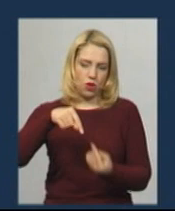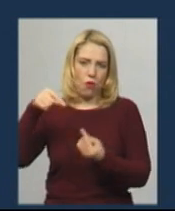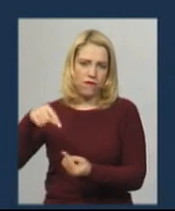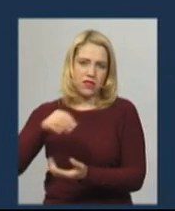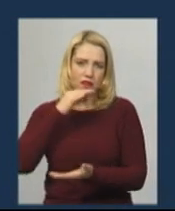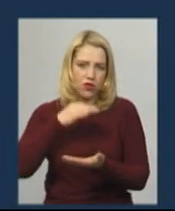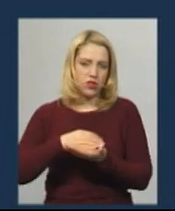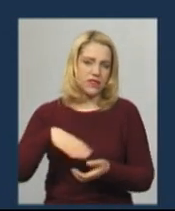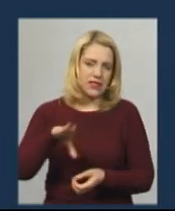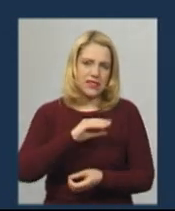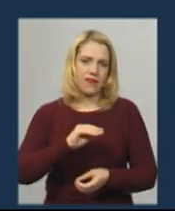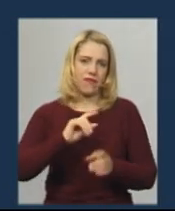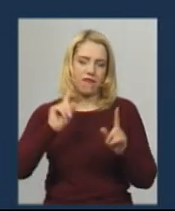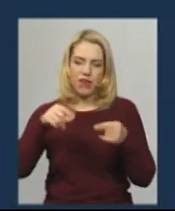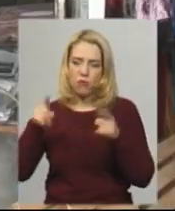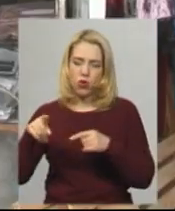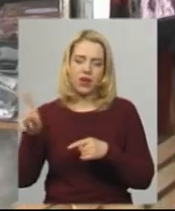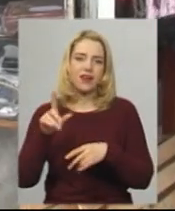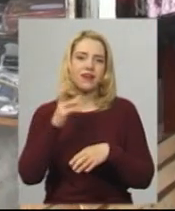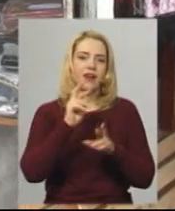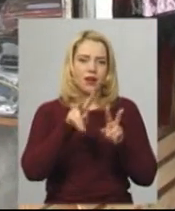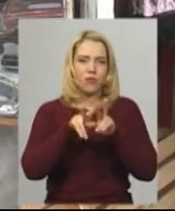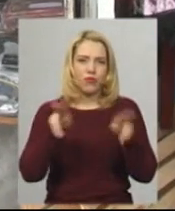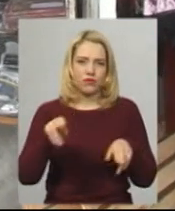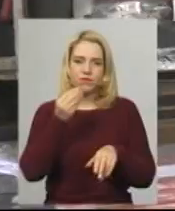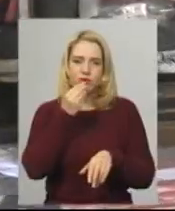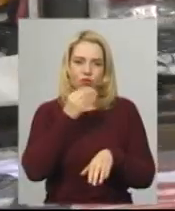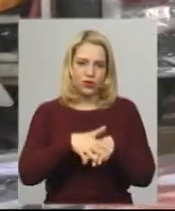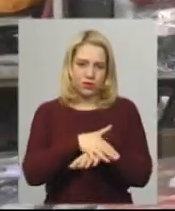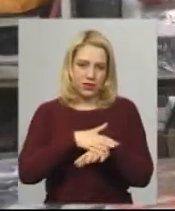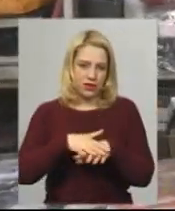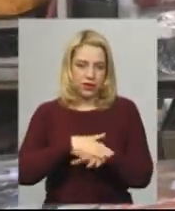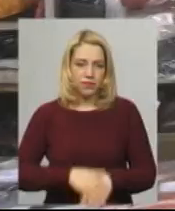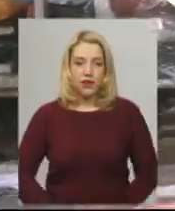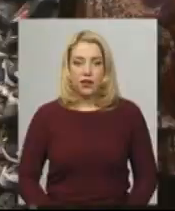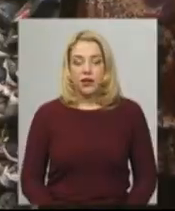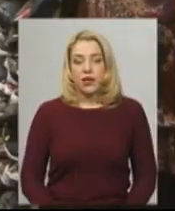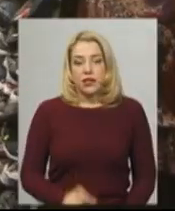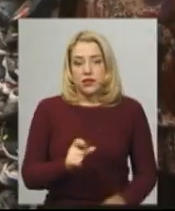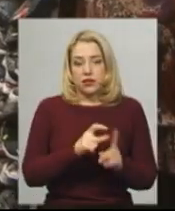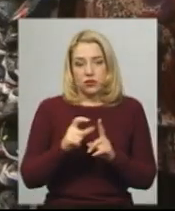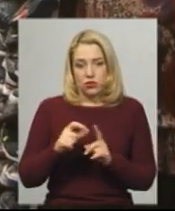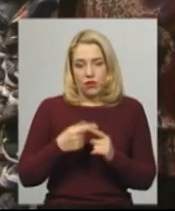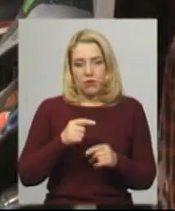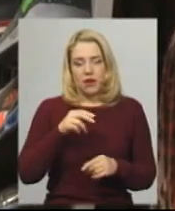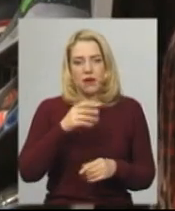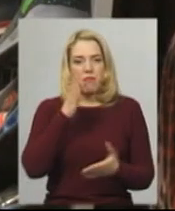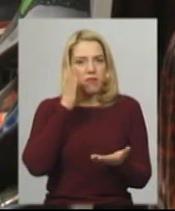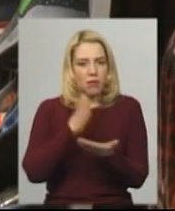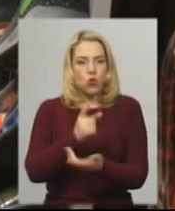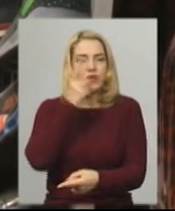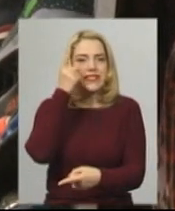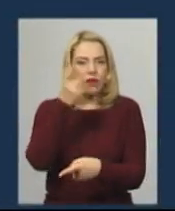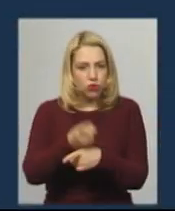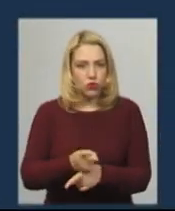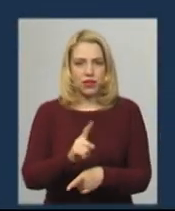на ринках продовольчих. За словами першого заступника голови Хмельницької ОДА Романа Примуша, прямої заборони на роботу речових